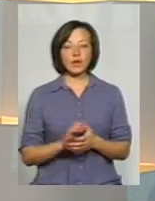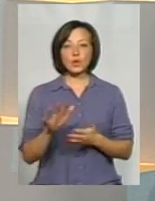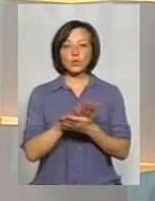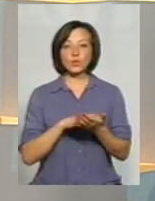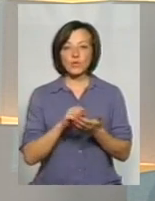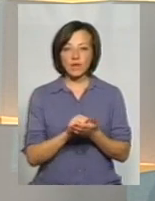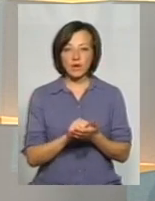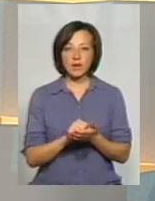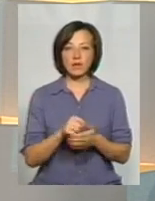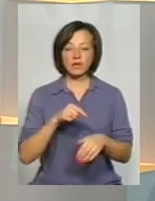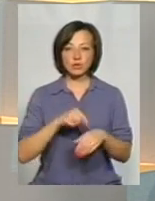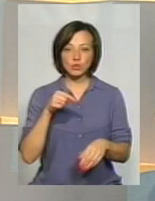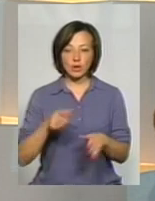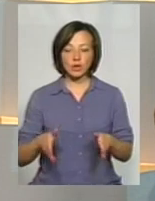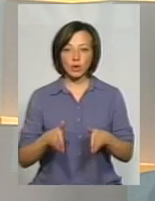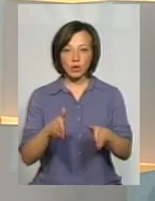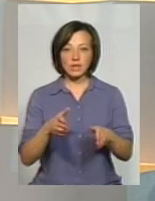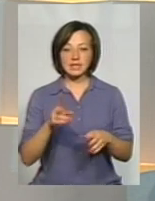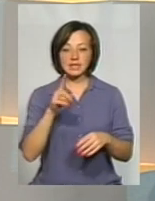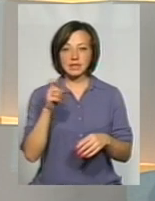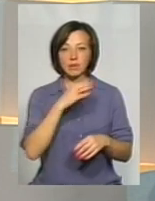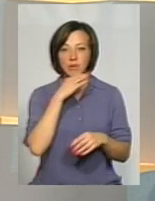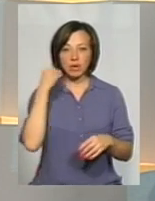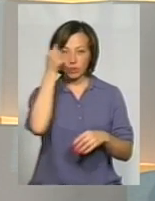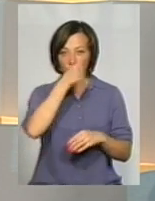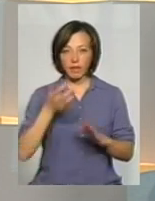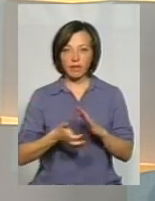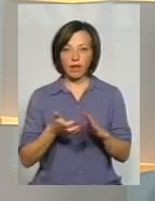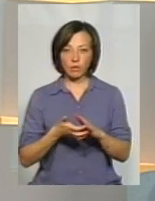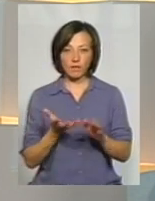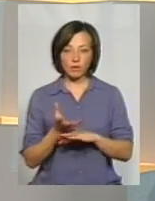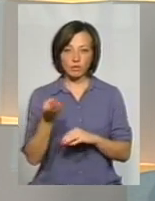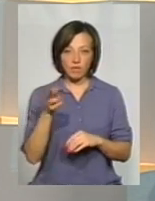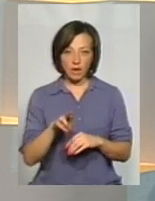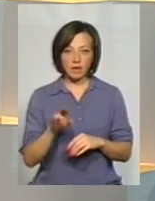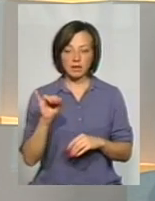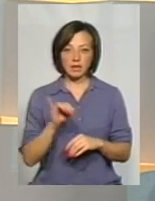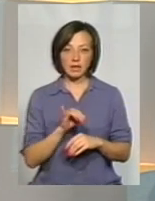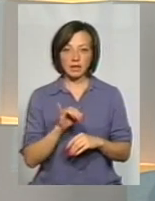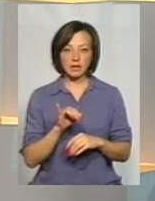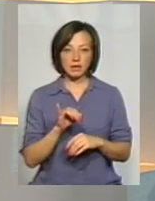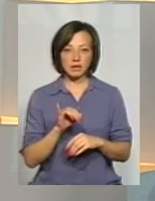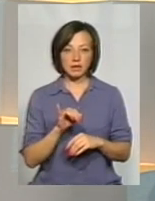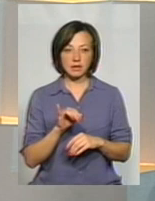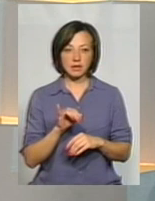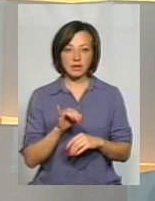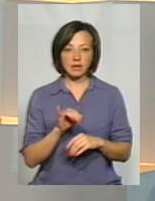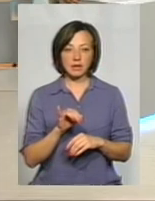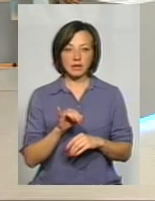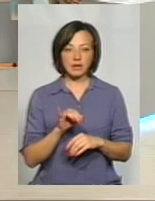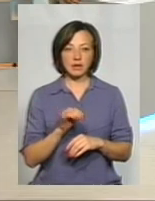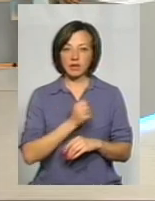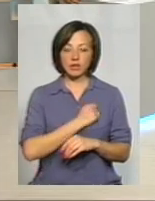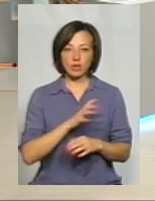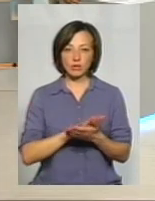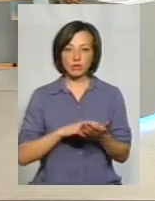які зазнала мережа за цих багато років недофінансування, і так як нещадно сьогодні